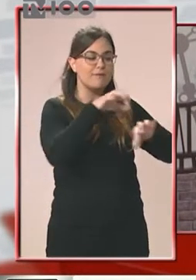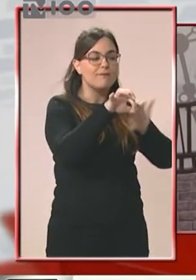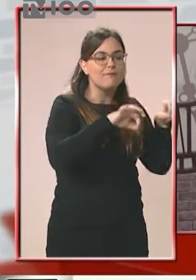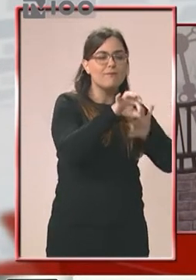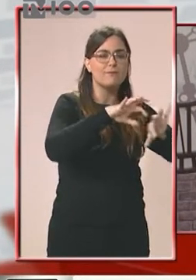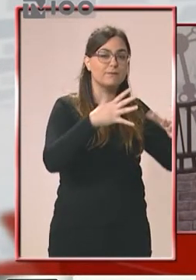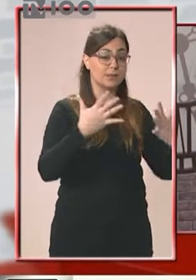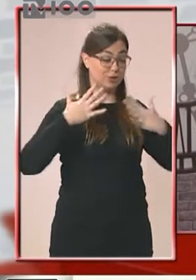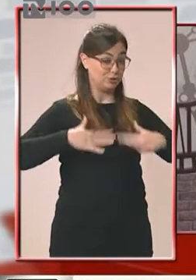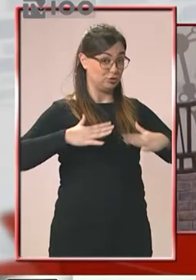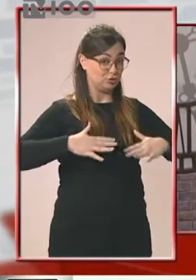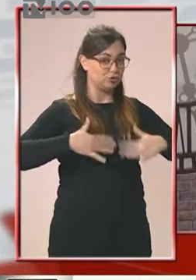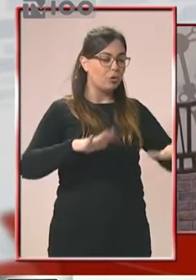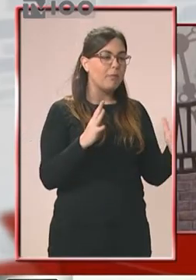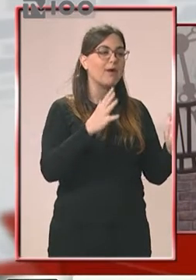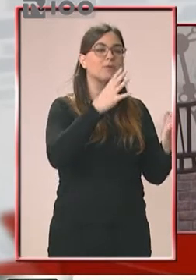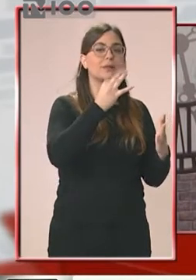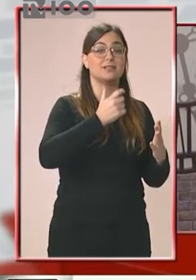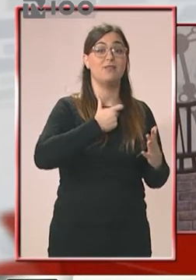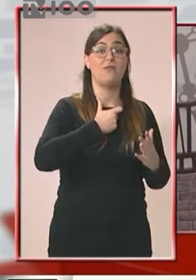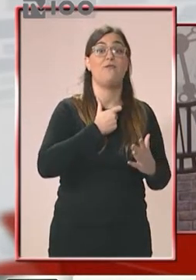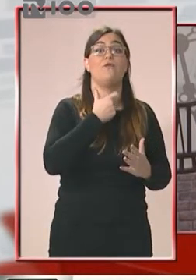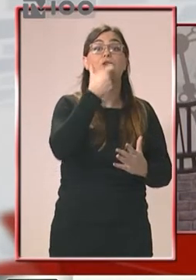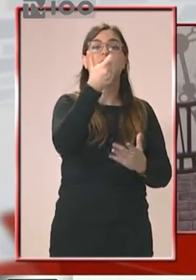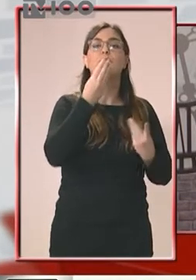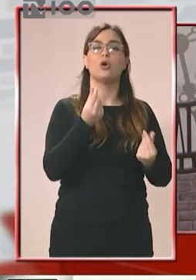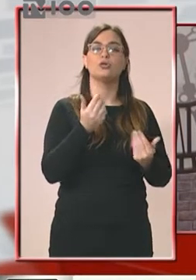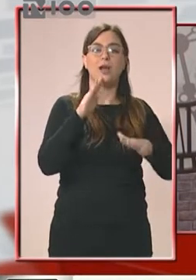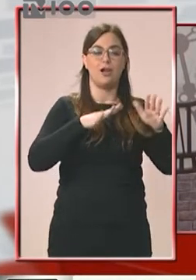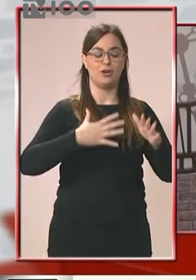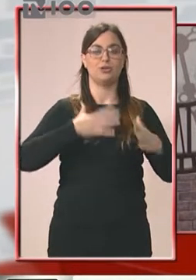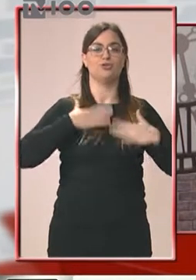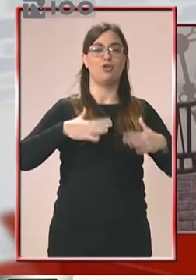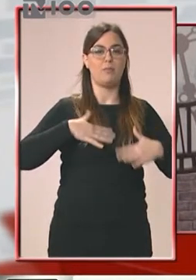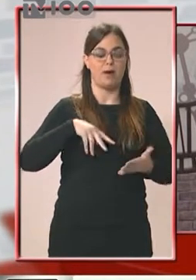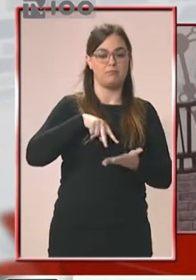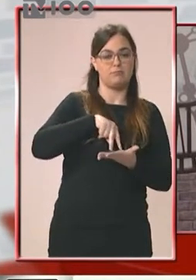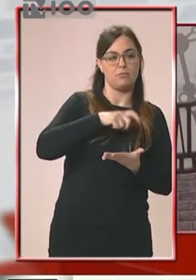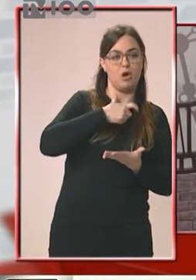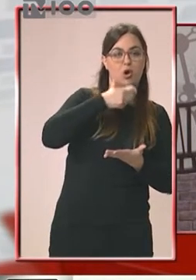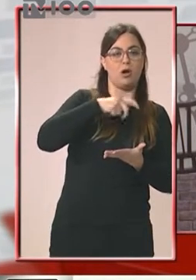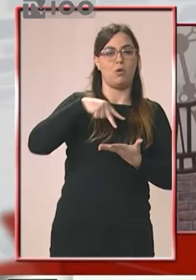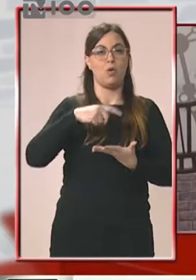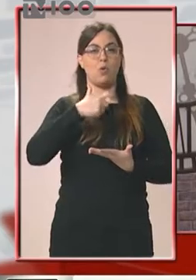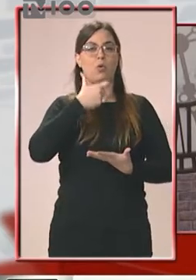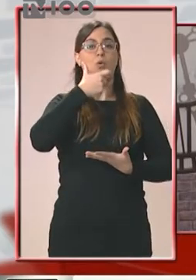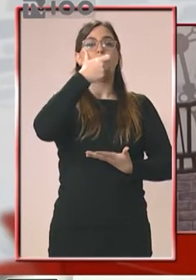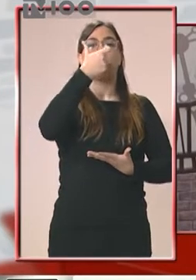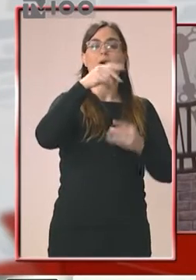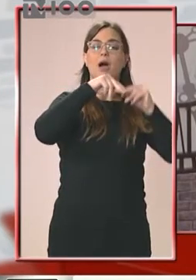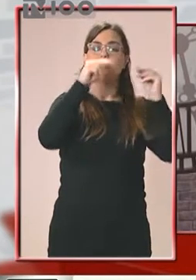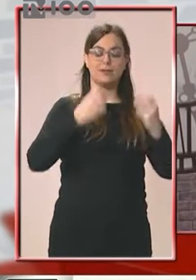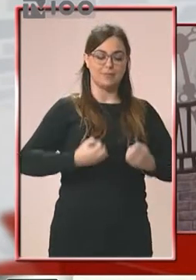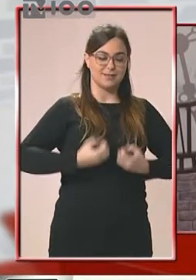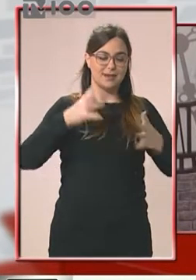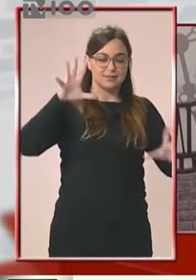το σώμα μας αποτελεί το ηχείο της φωνής μας. Με την ίδια λογική, λοιπόν, και με τον ίδιο τρόπο, αισθανόμαστε με όλο μας το σώμα. Ακριβώς.